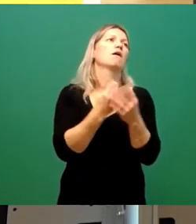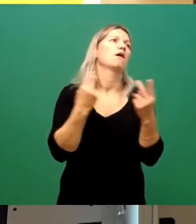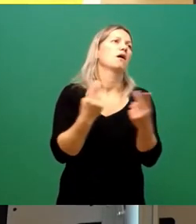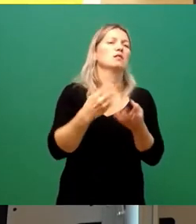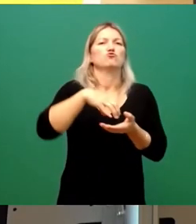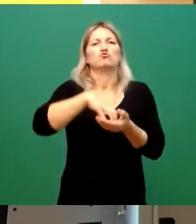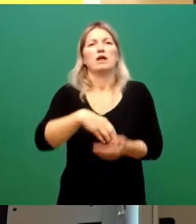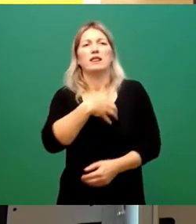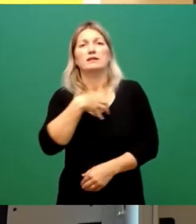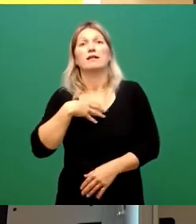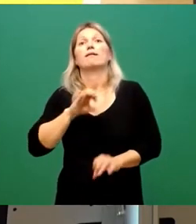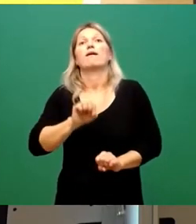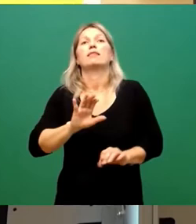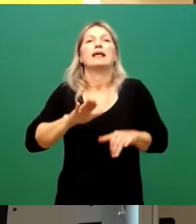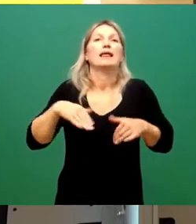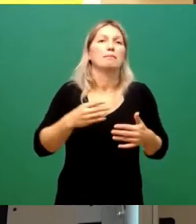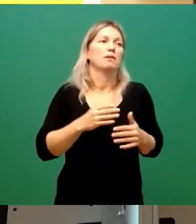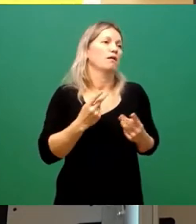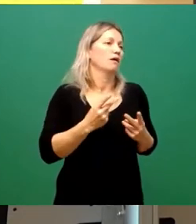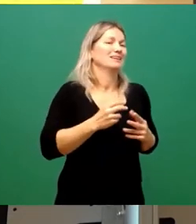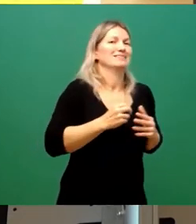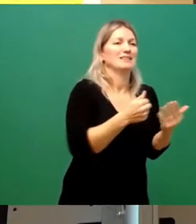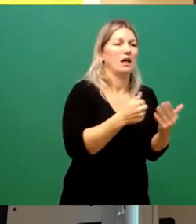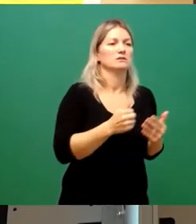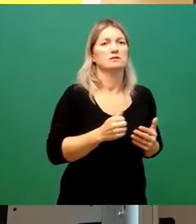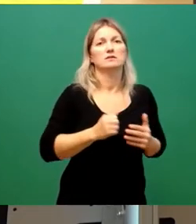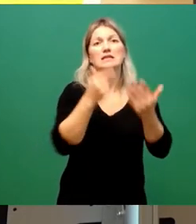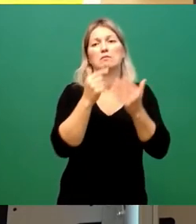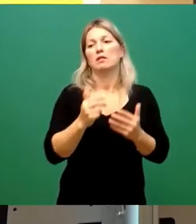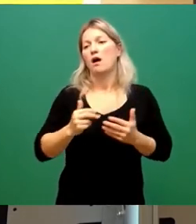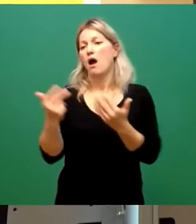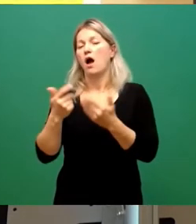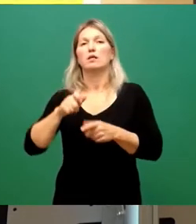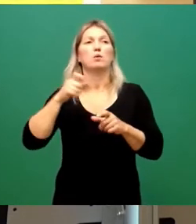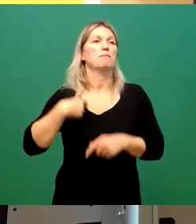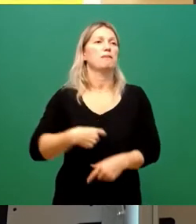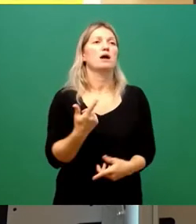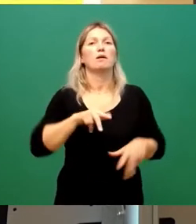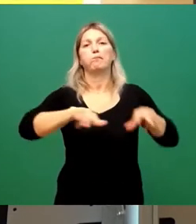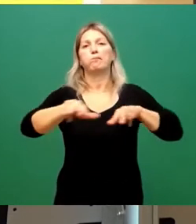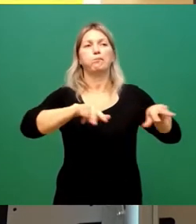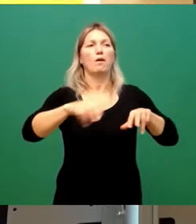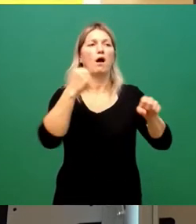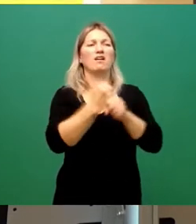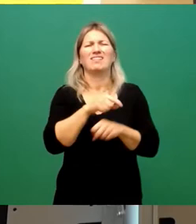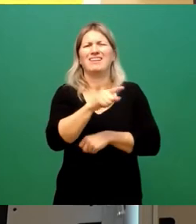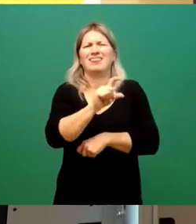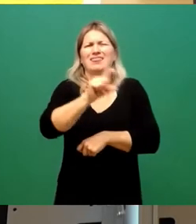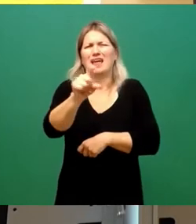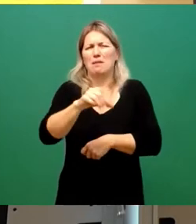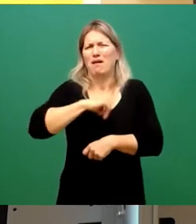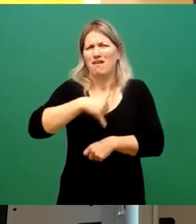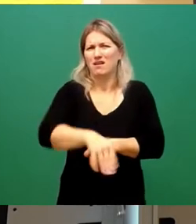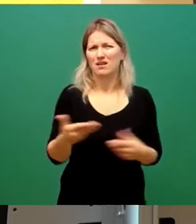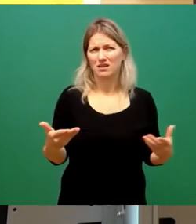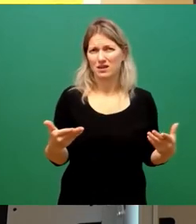sechs oder mit sieben oder mit acht Bürgermeisterinnen und Bürgermeistern regieren. Das ist doch nicht die Frage. Man kann in